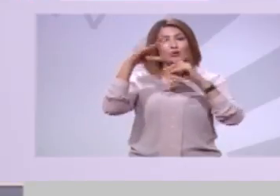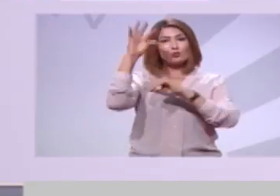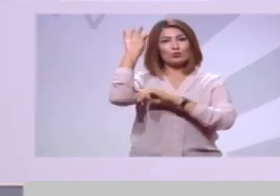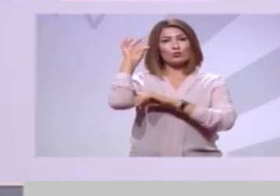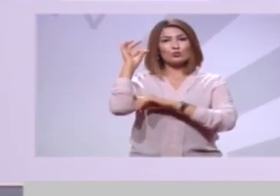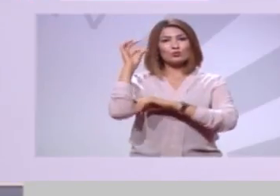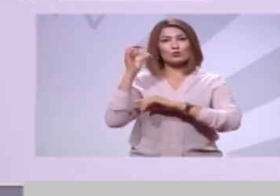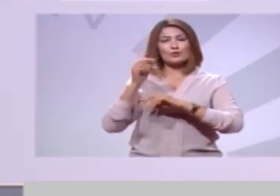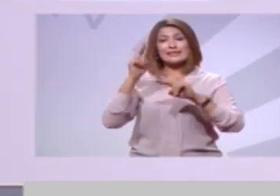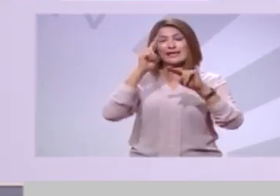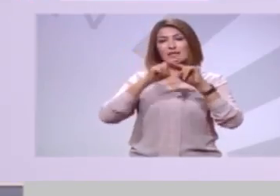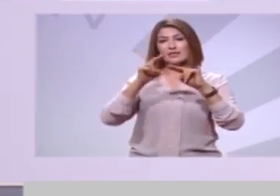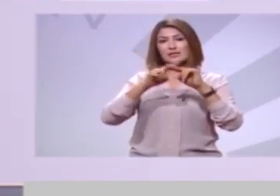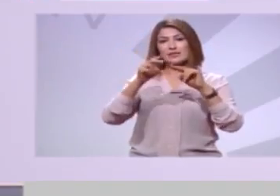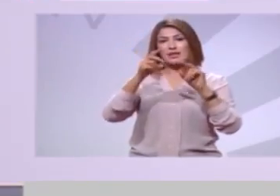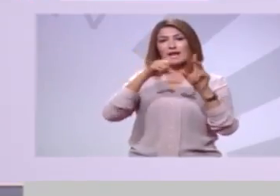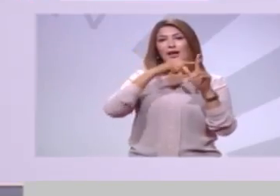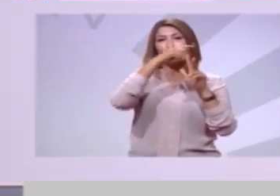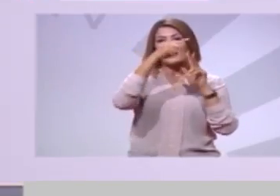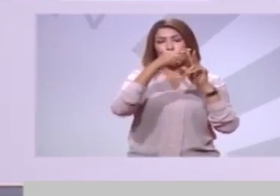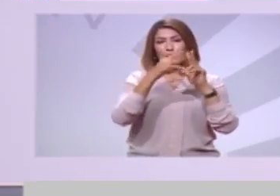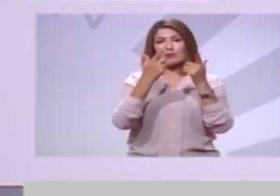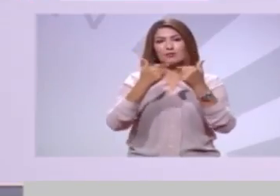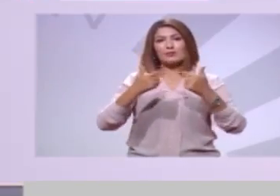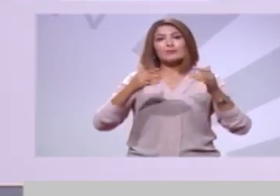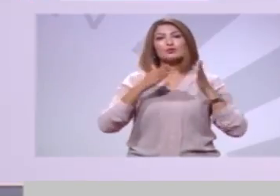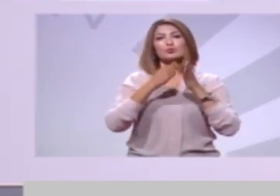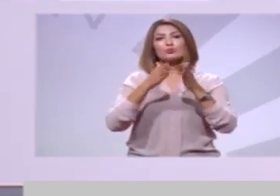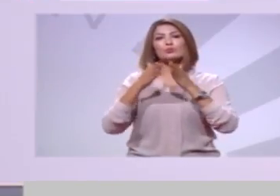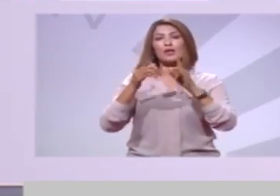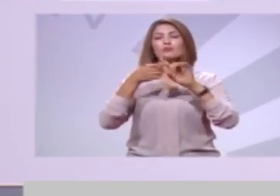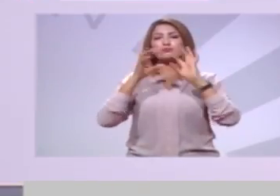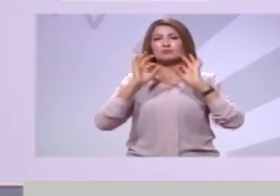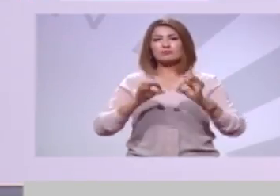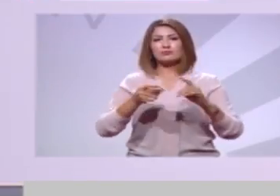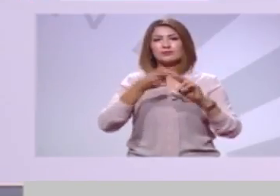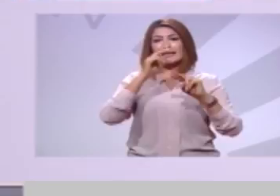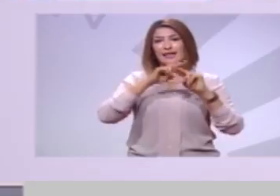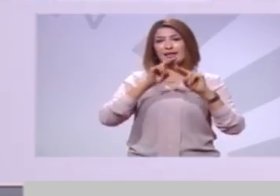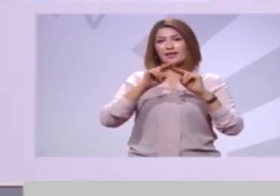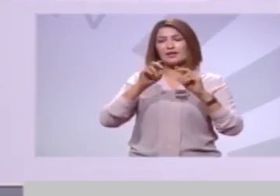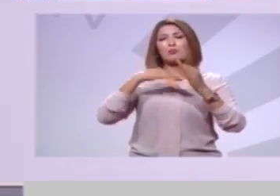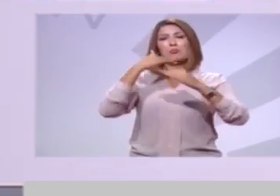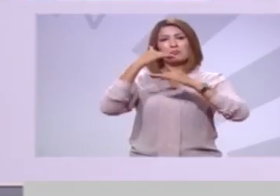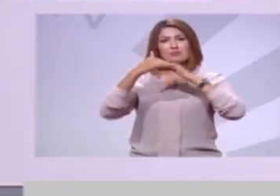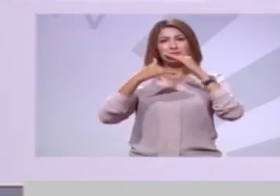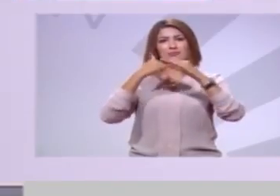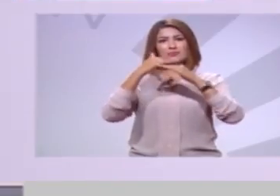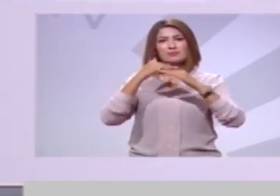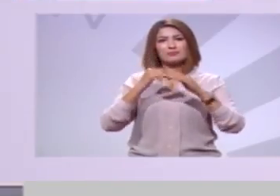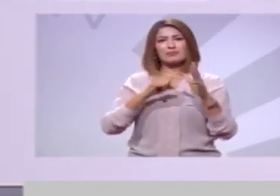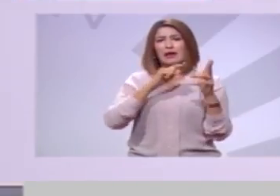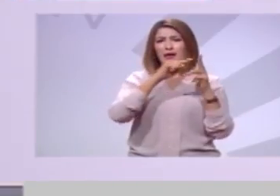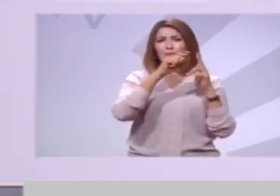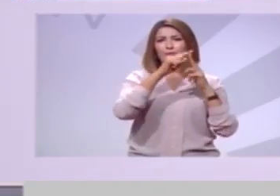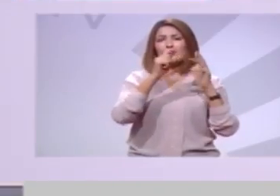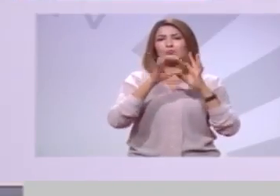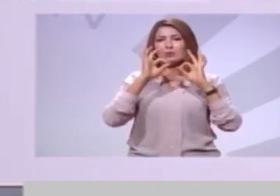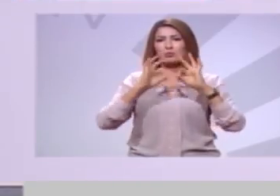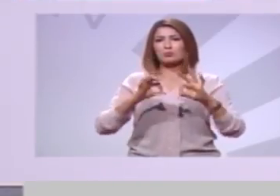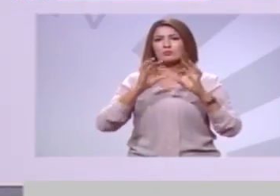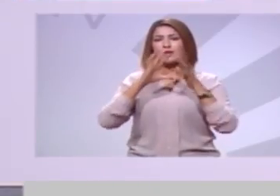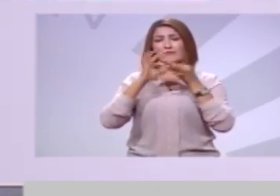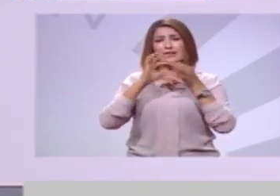القطاعات وبعدها بطبيعة الحال تأتي الإصلاحات بالتتالي للقطاعات